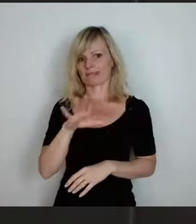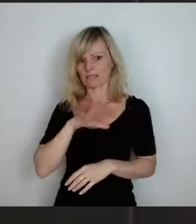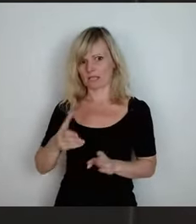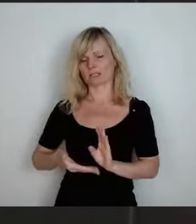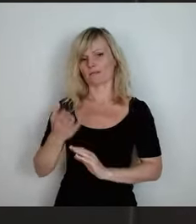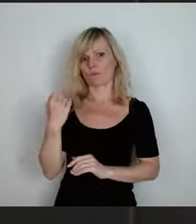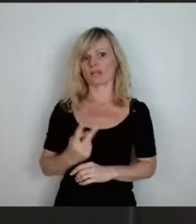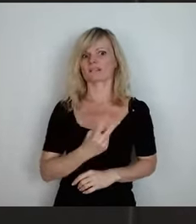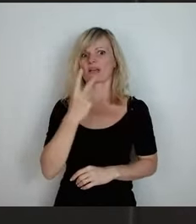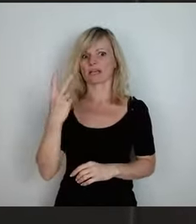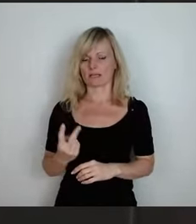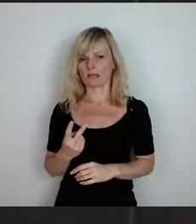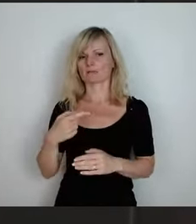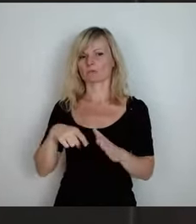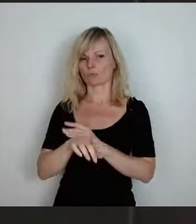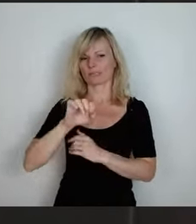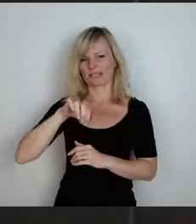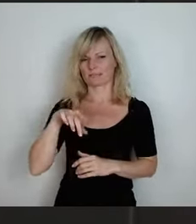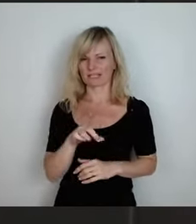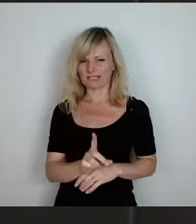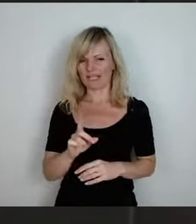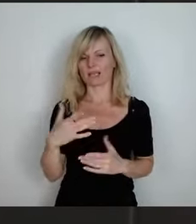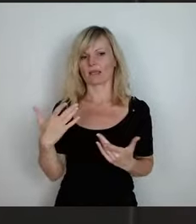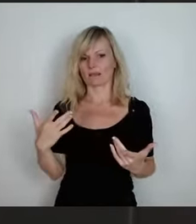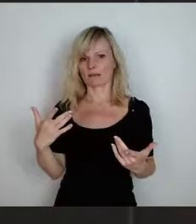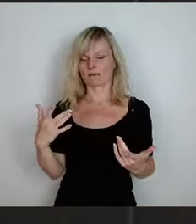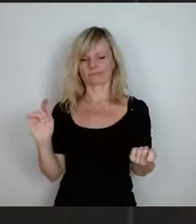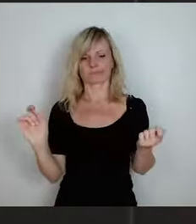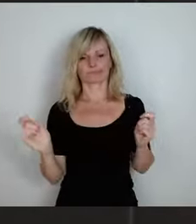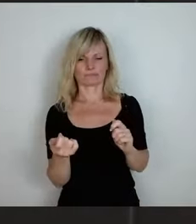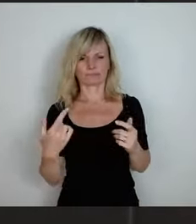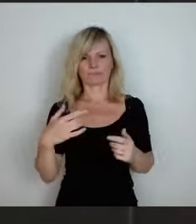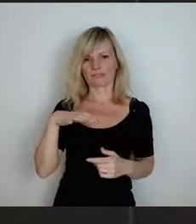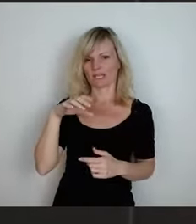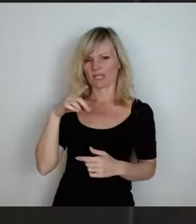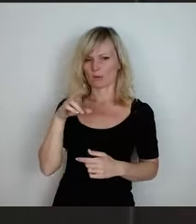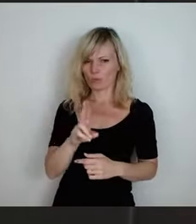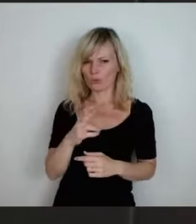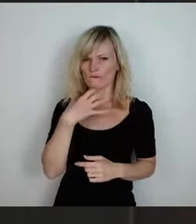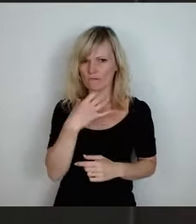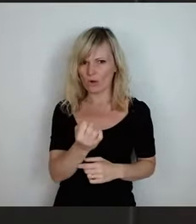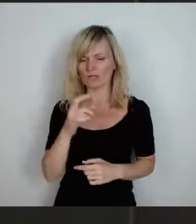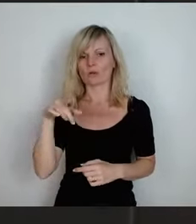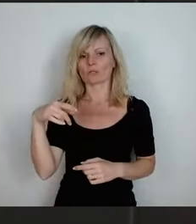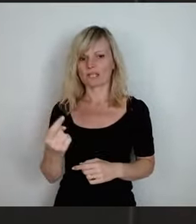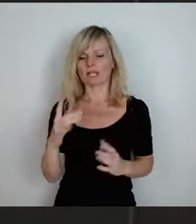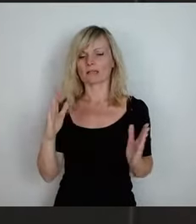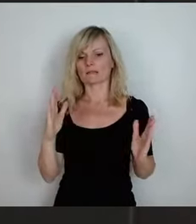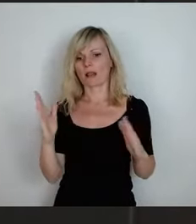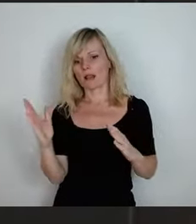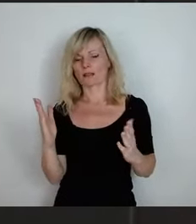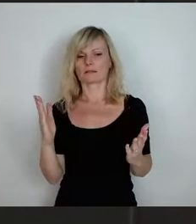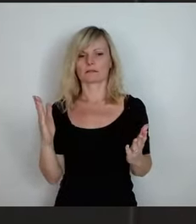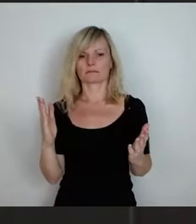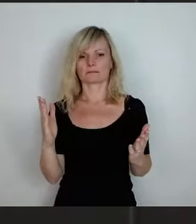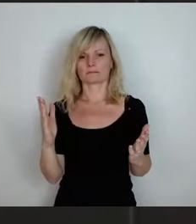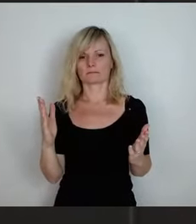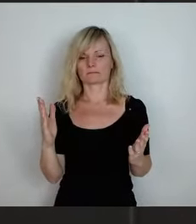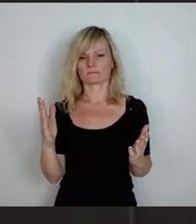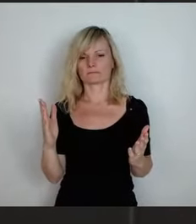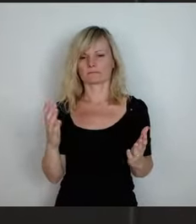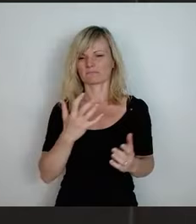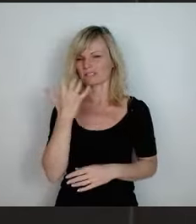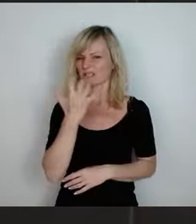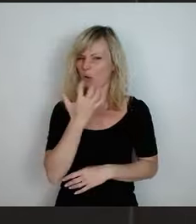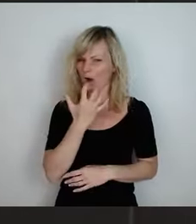durch die SPD gekippt worden. Die CDU wollte es und die haben es gekippt. Also es ist eine solch gesagt eine Sauerei, dass